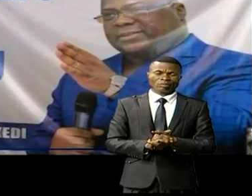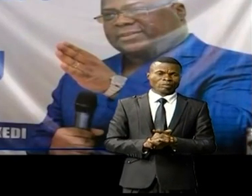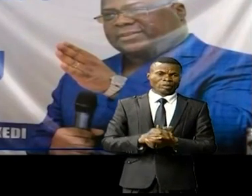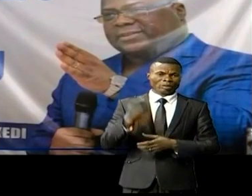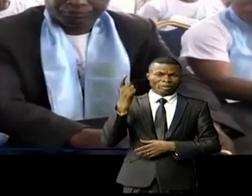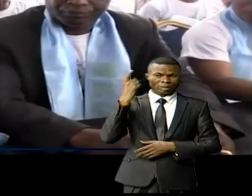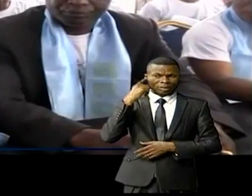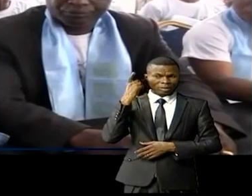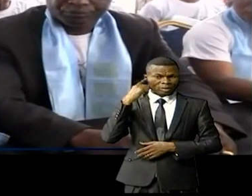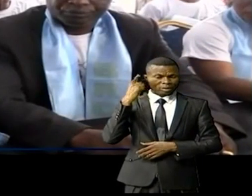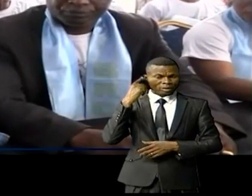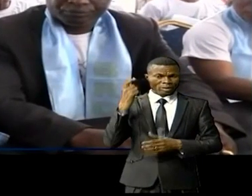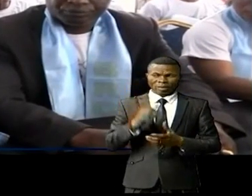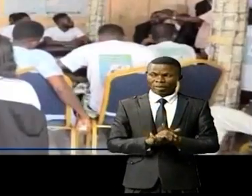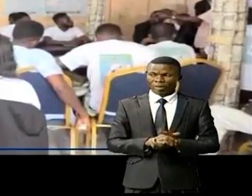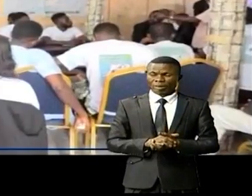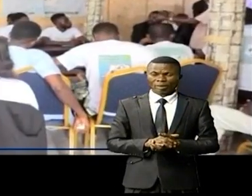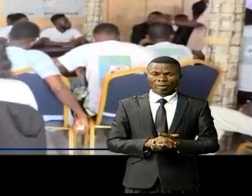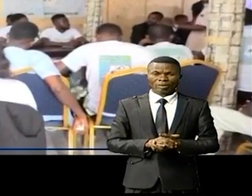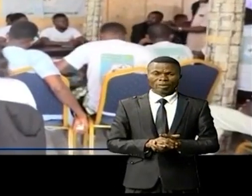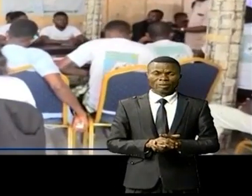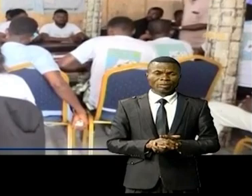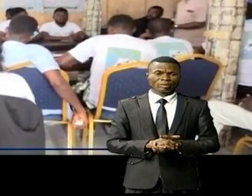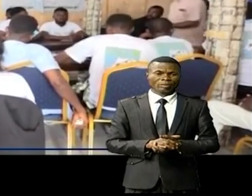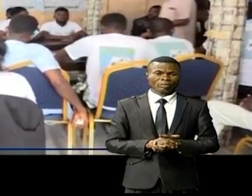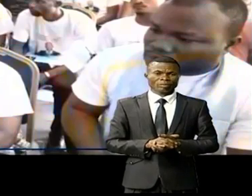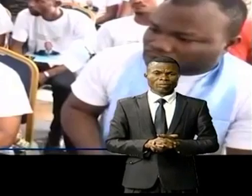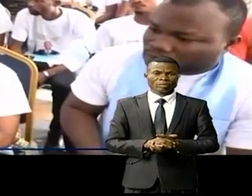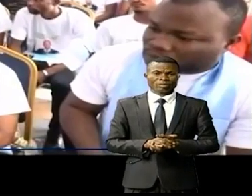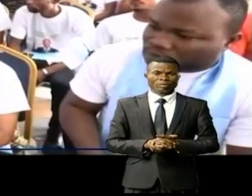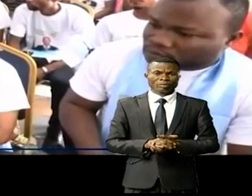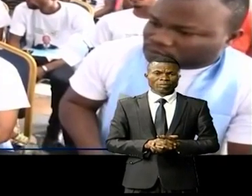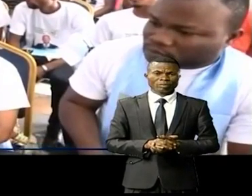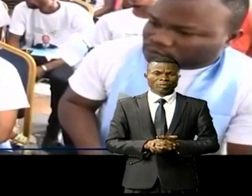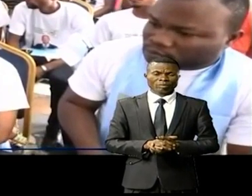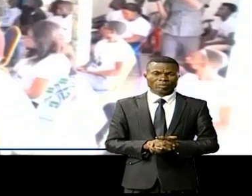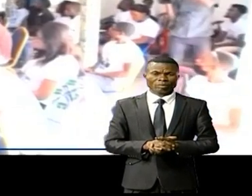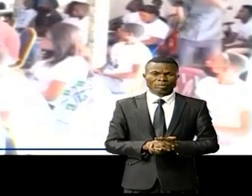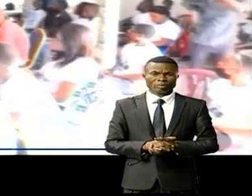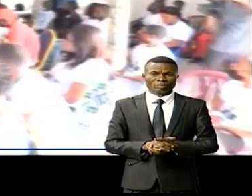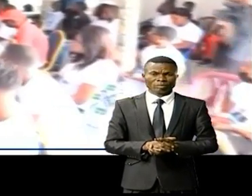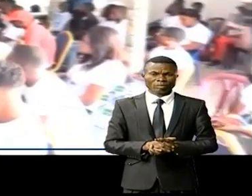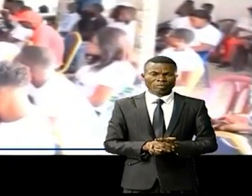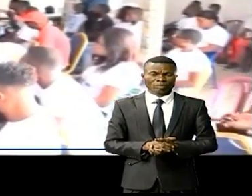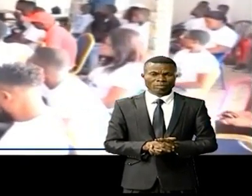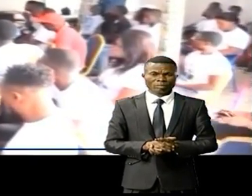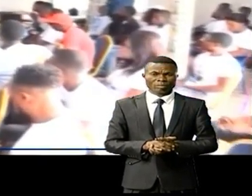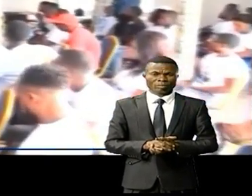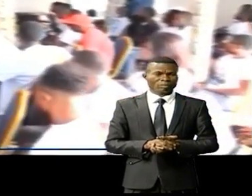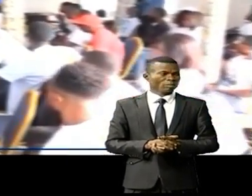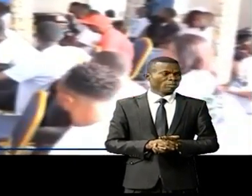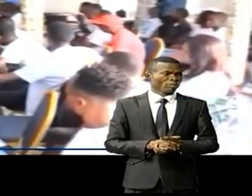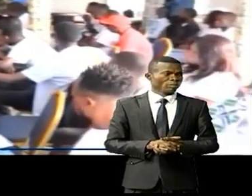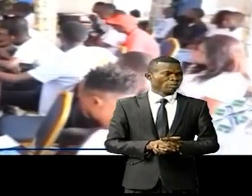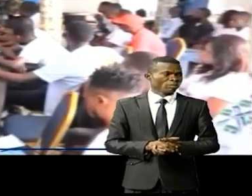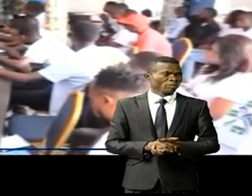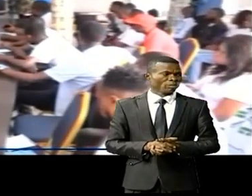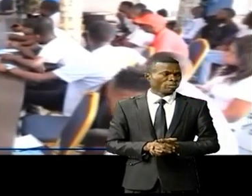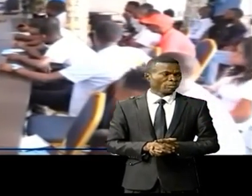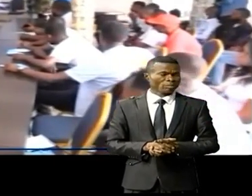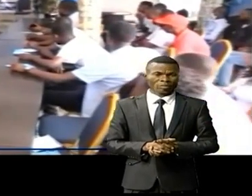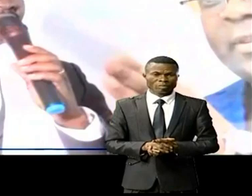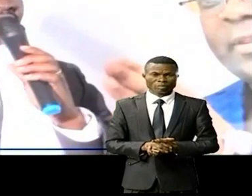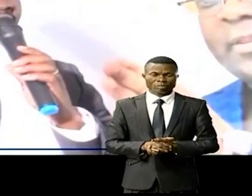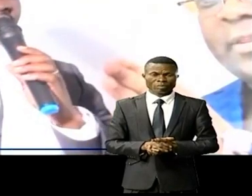élargie et la charte des FPAU a une nouvelle signature. En présence du coordonnateur de